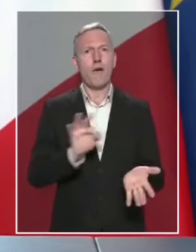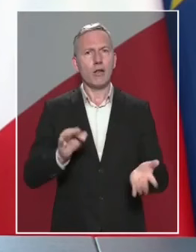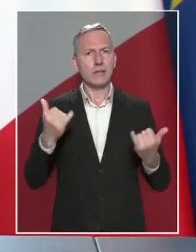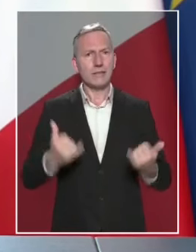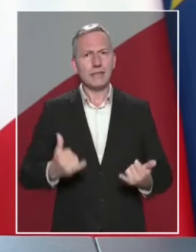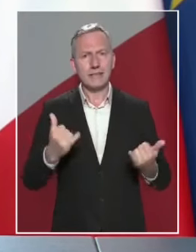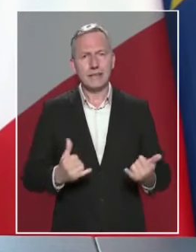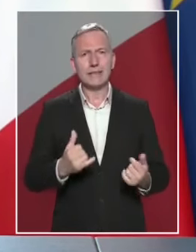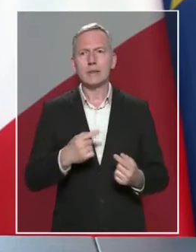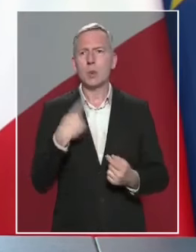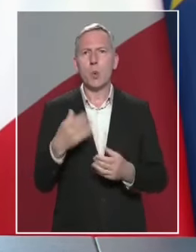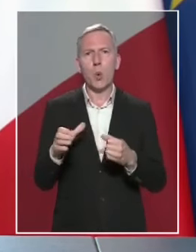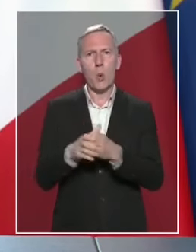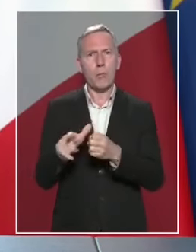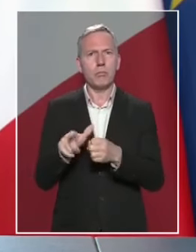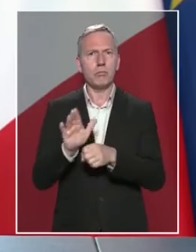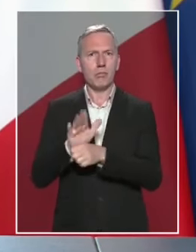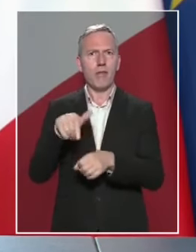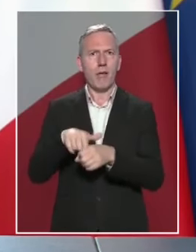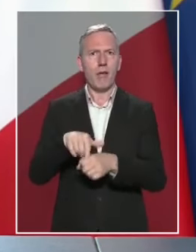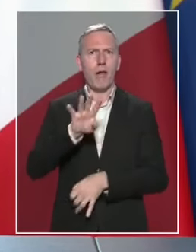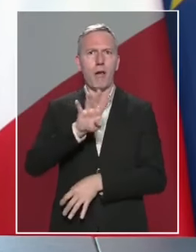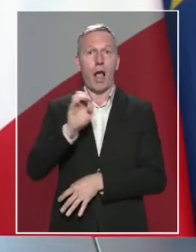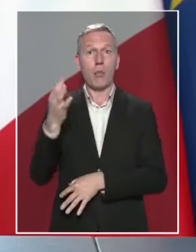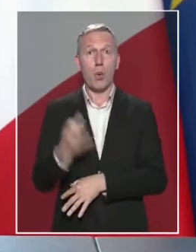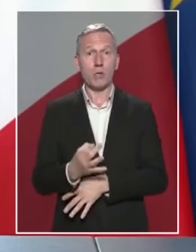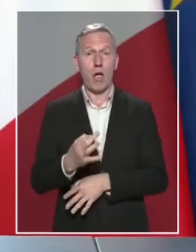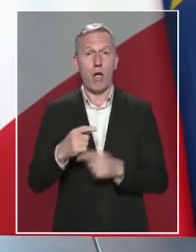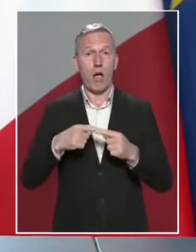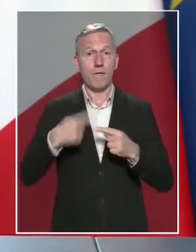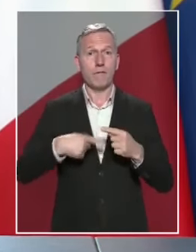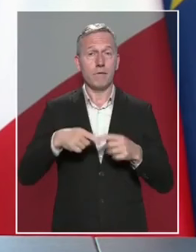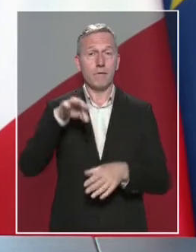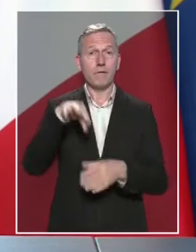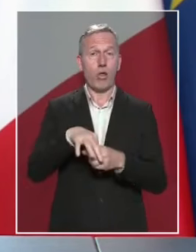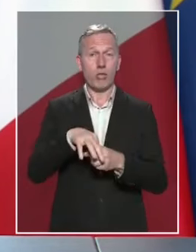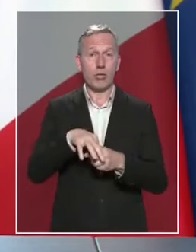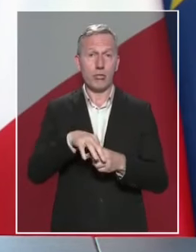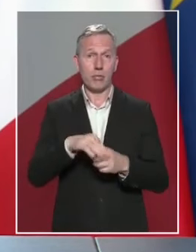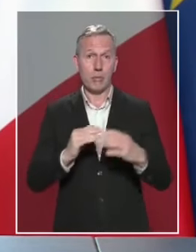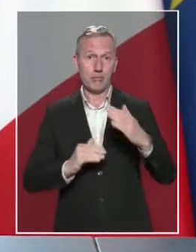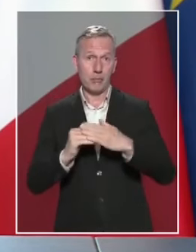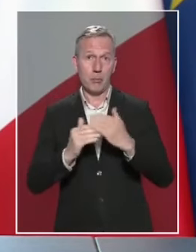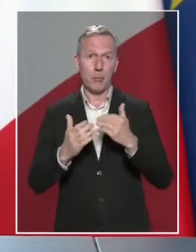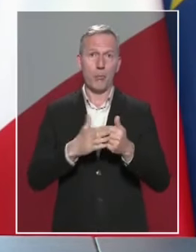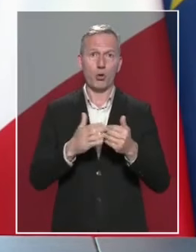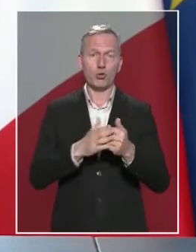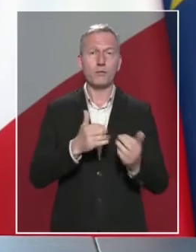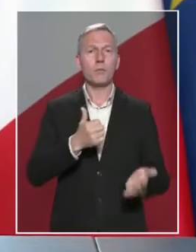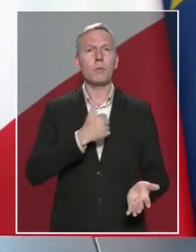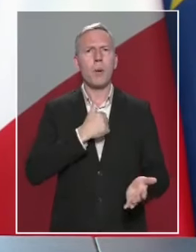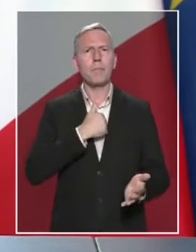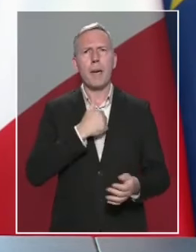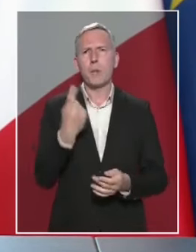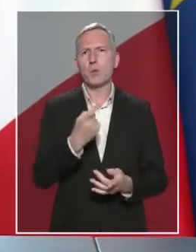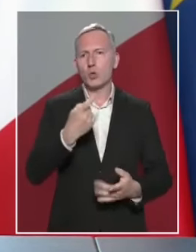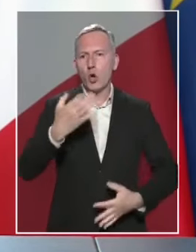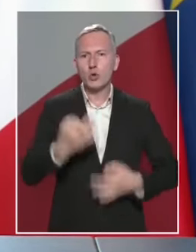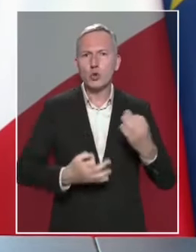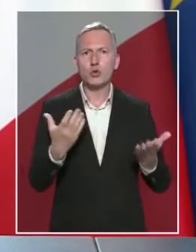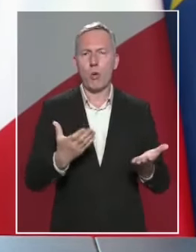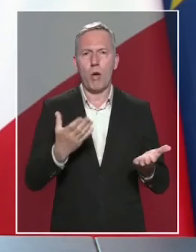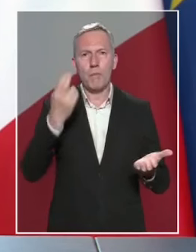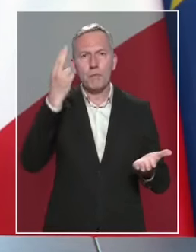leurs représentants atteignent près de 40% des suffrages exprimés. Pour moi, qui est toujours considéré qu'une Europe